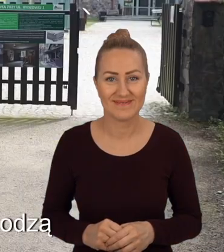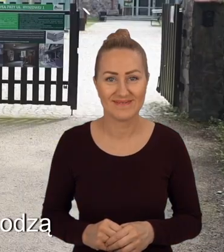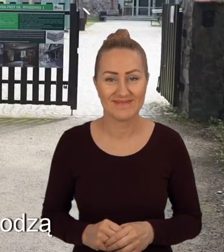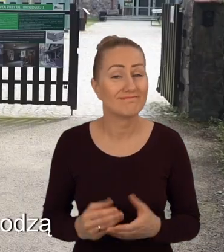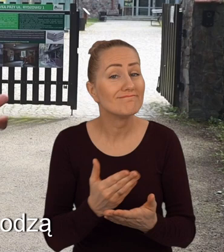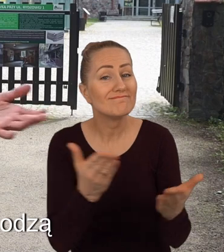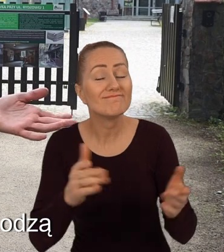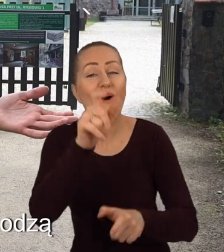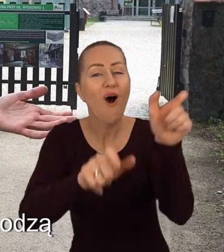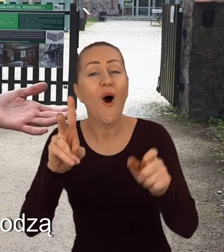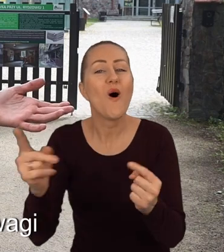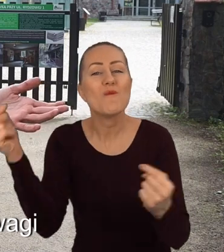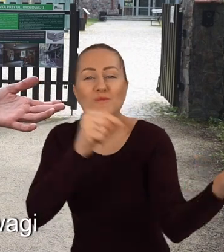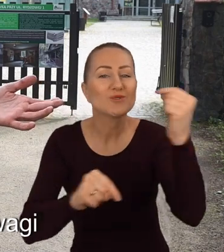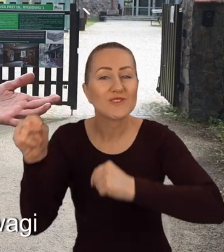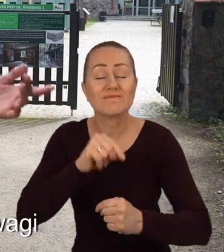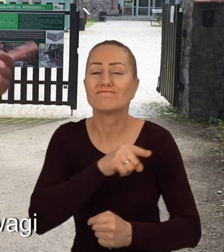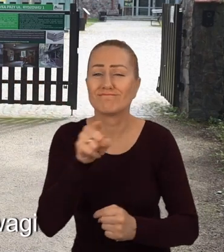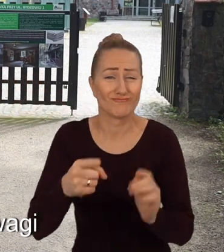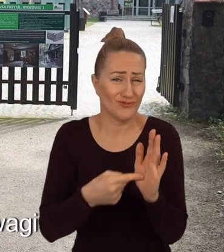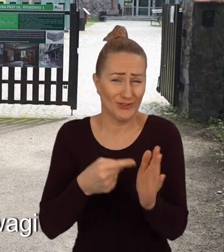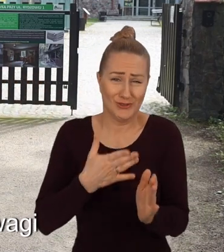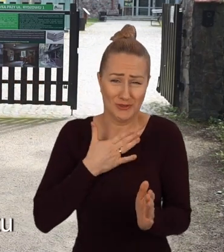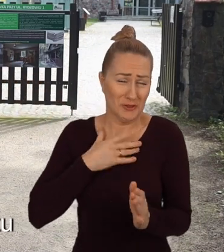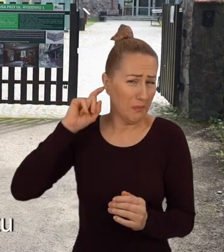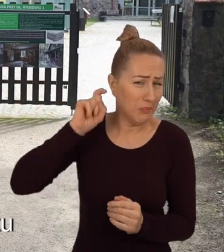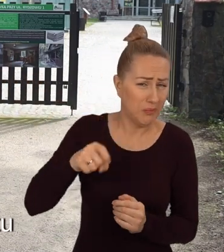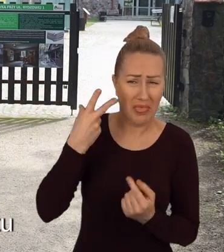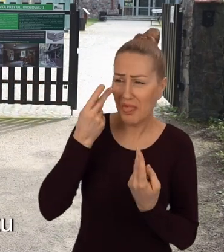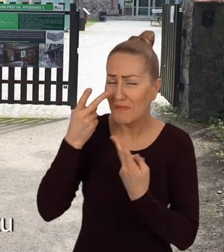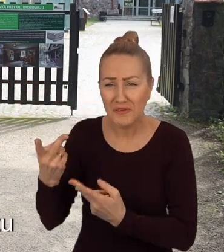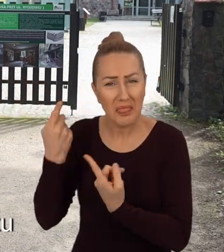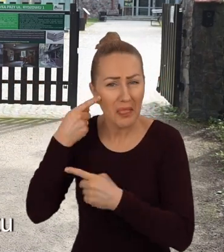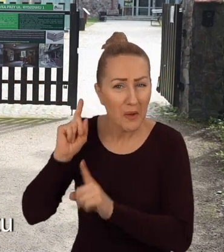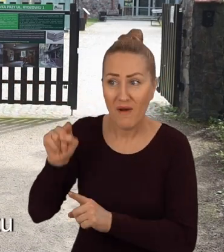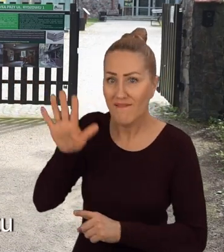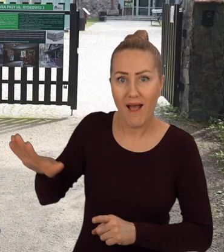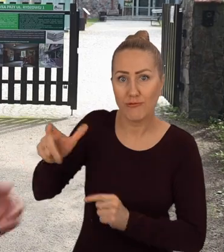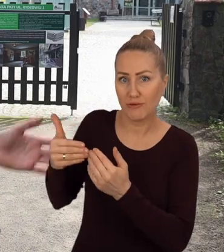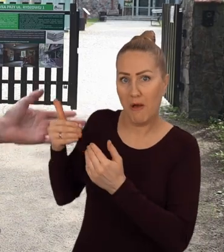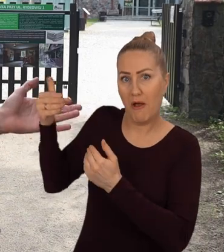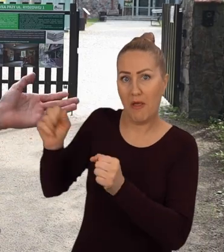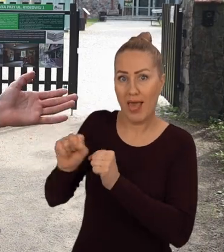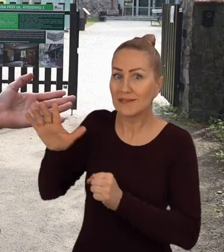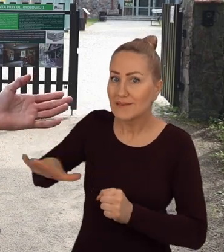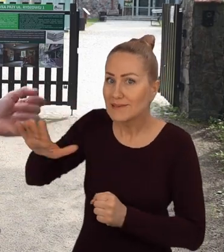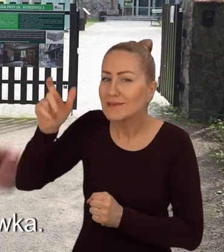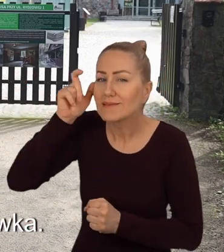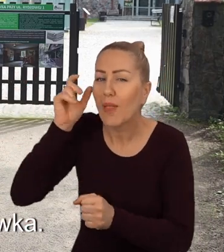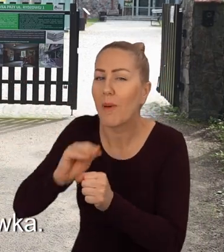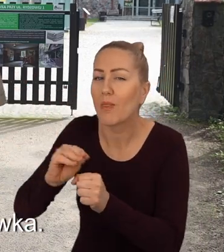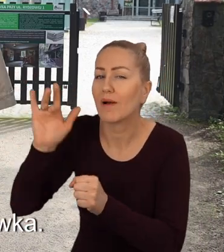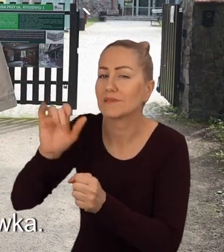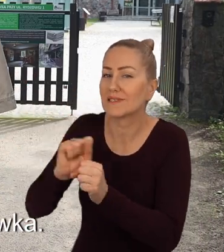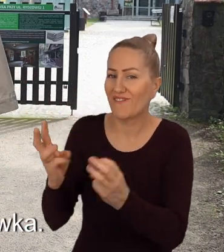Ci wszyscy, którzy do nas przychodzą, bardzo często nie zwracają uwagi na to, co kryje się na uboczu naszego Centrum Edukacji. A